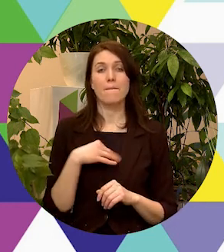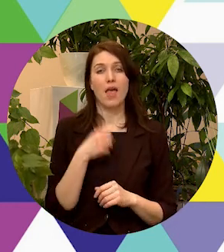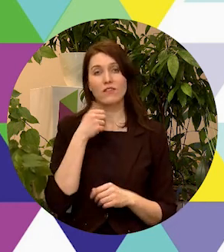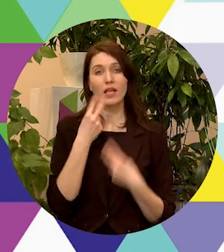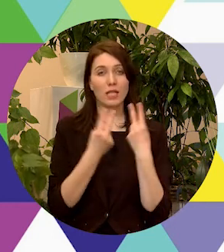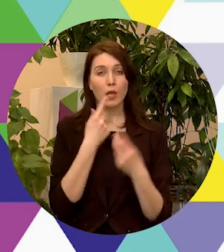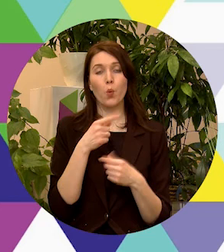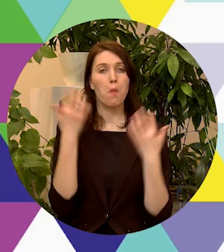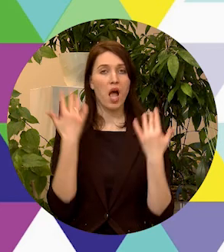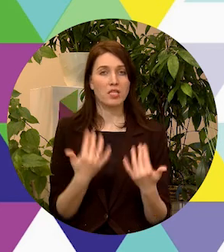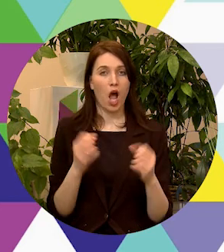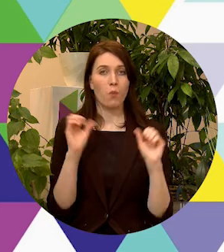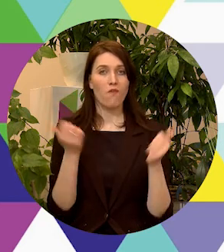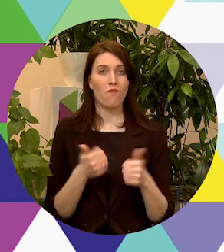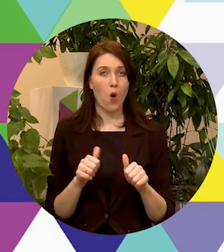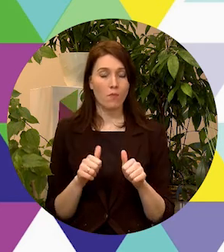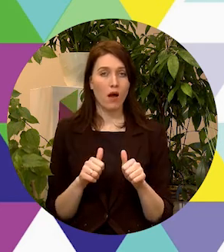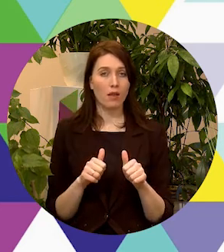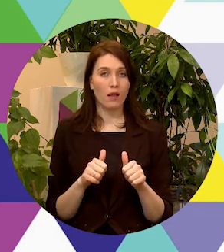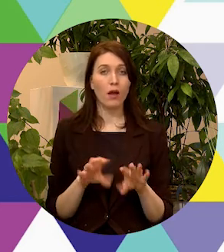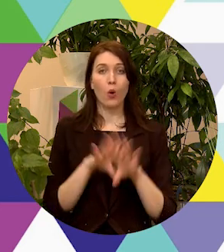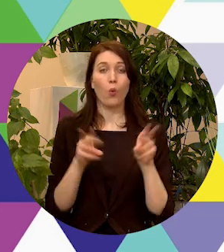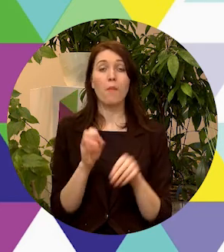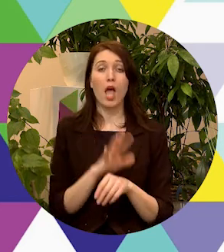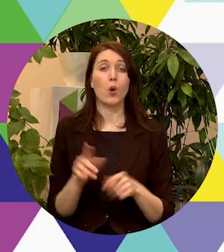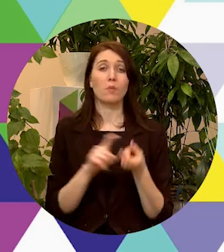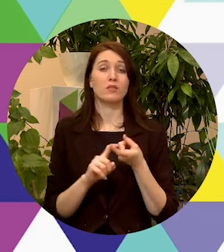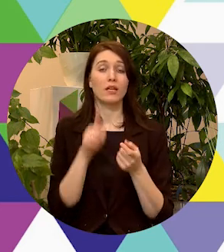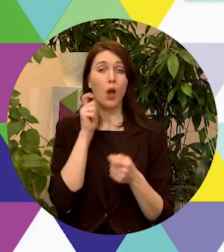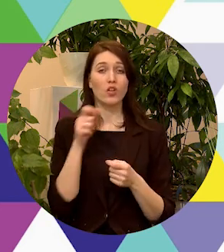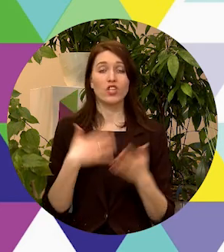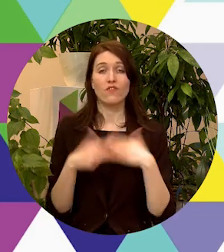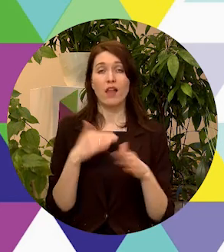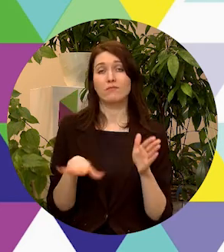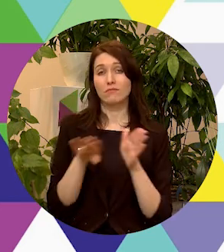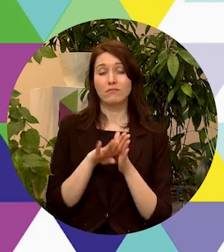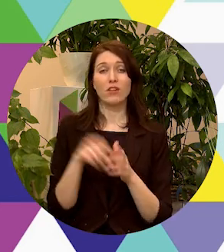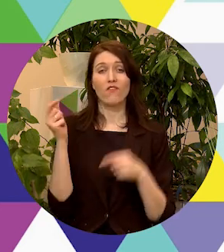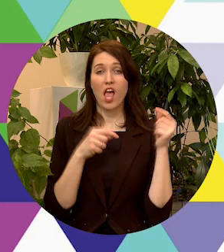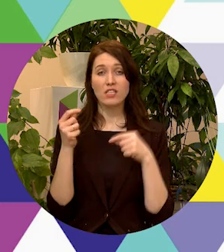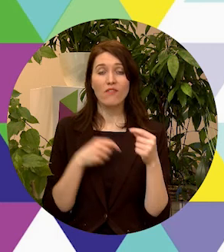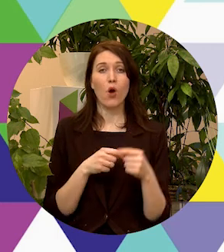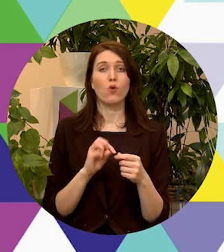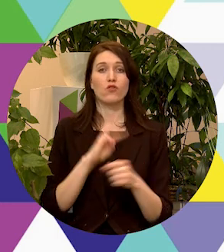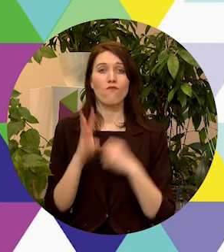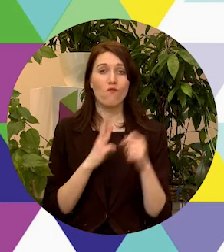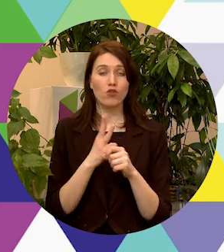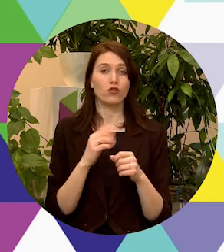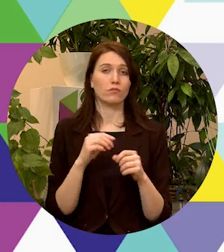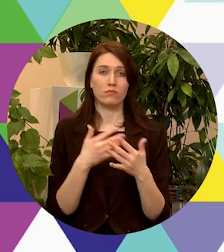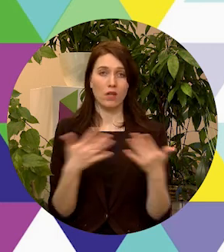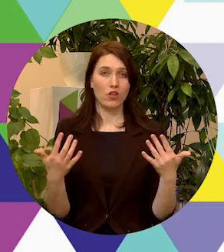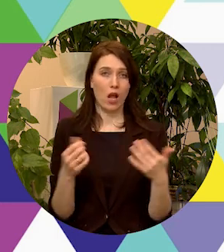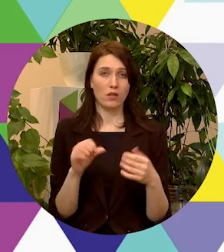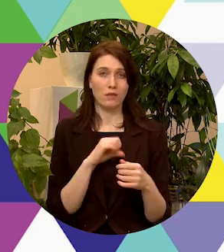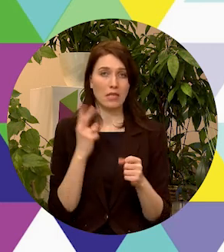skatāmies no pasākuma formāta, tad kopumā Eiropas Savienībā jaunieši vēlas iesaistīties festivālos, workshopos, jebdarnīcās,